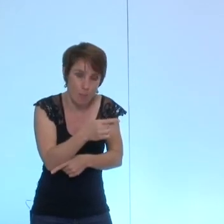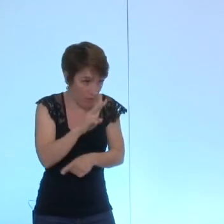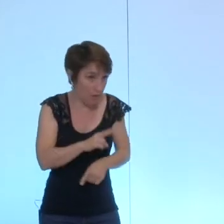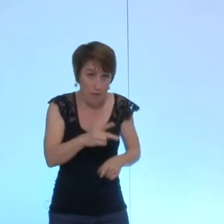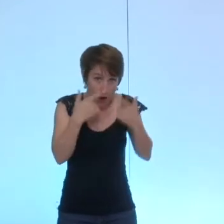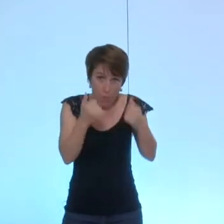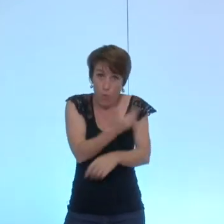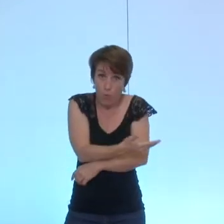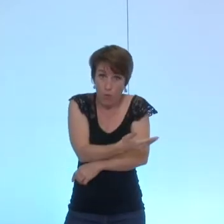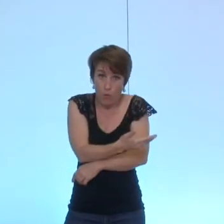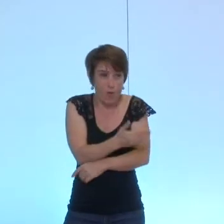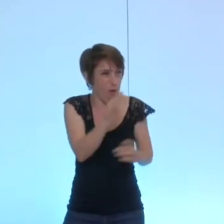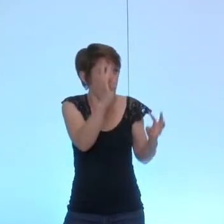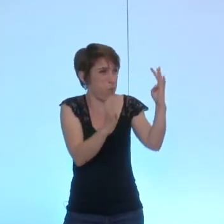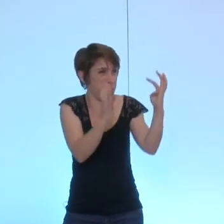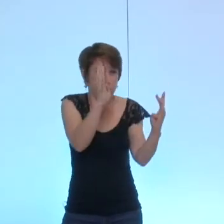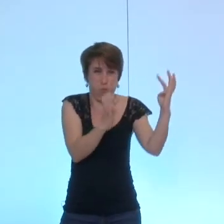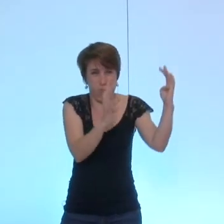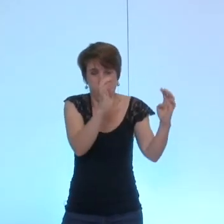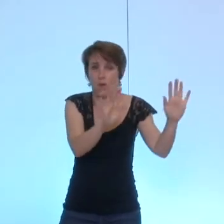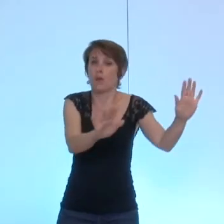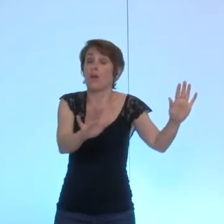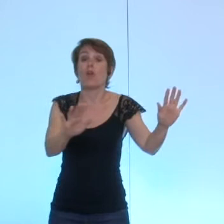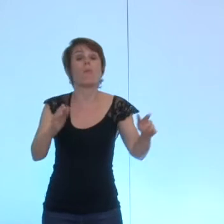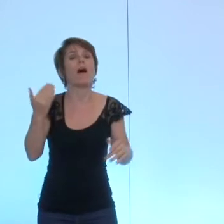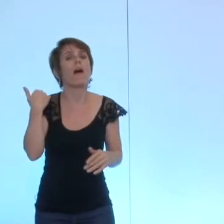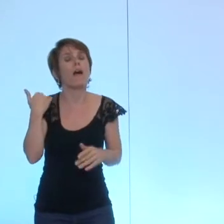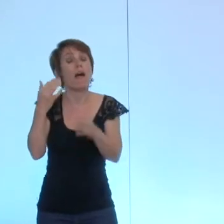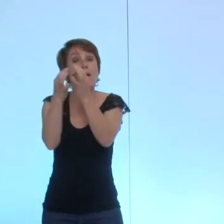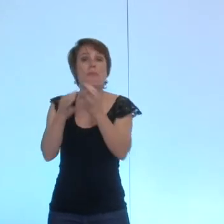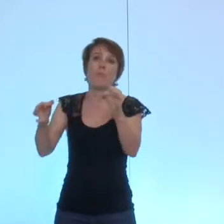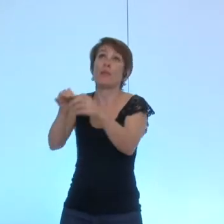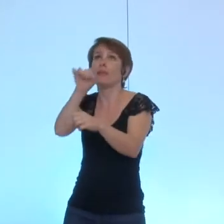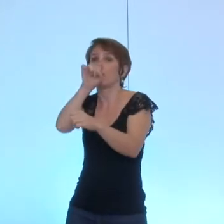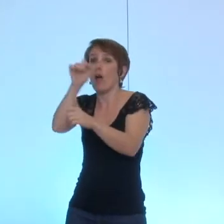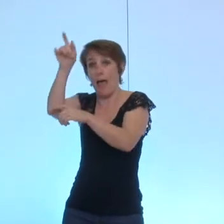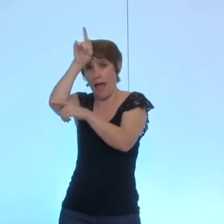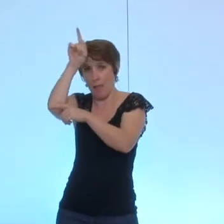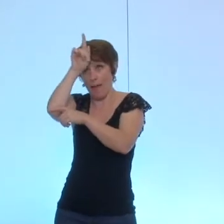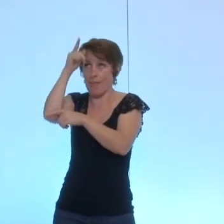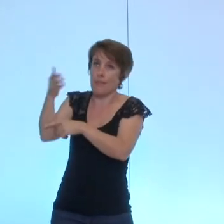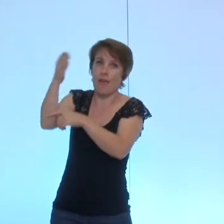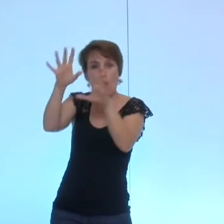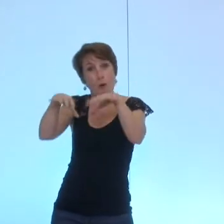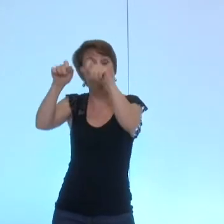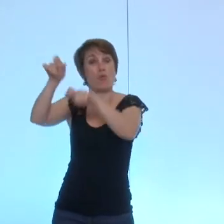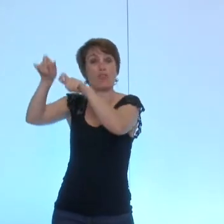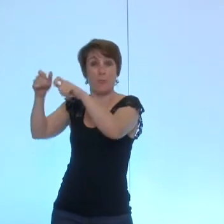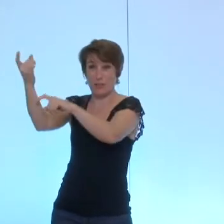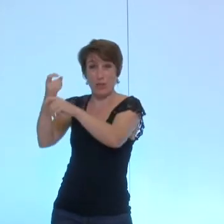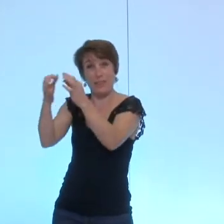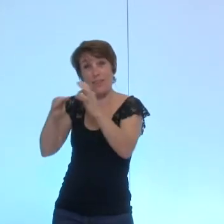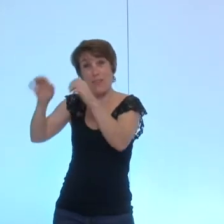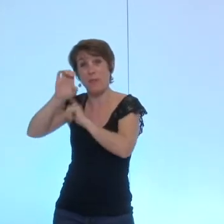évidence quand notre chère Allemagne quand notre chère Allemagne embauche des gens des pays de l'Est qui sont